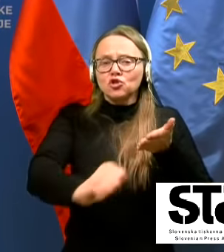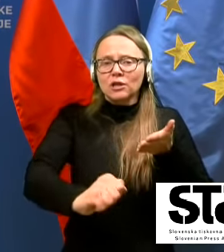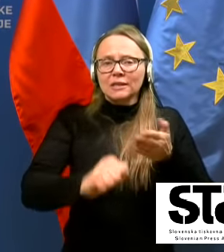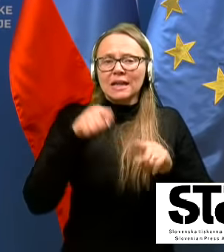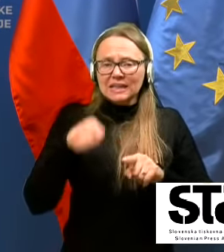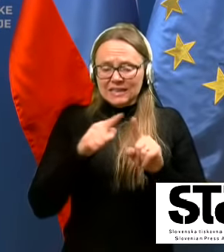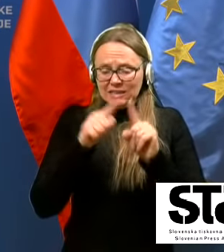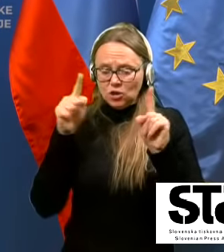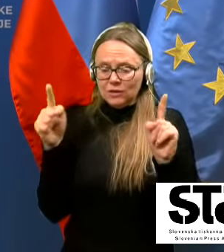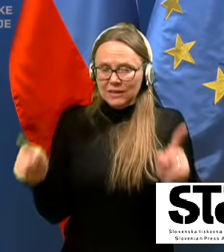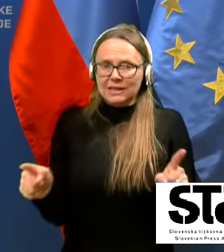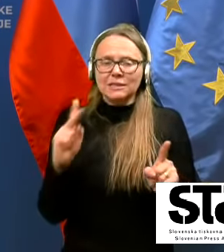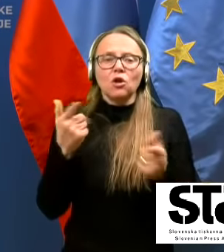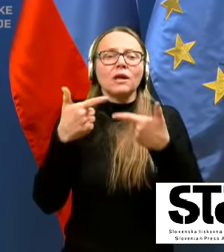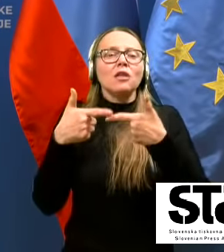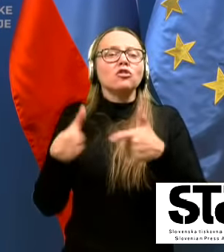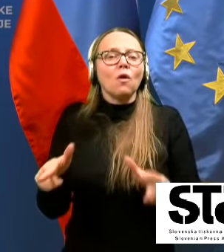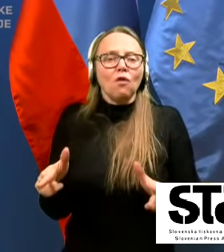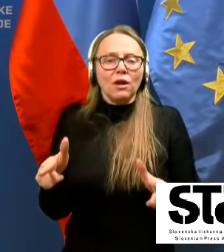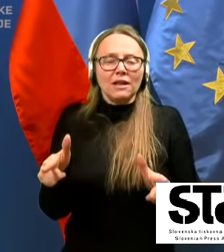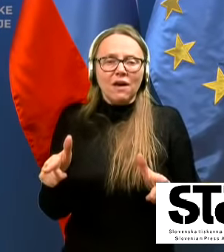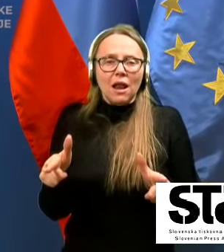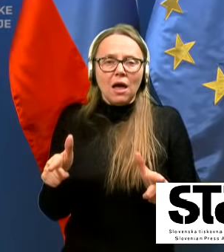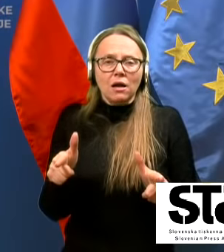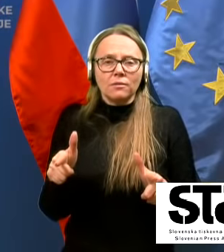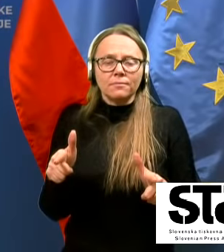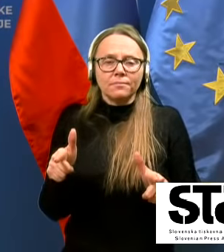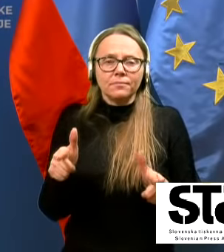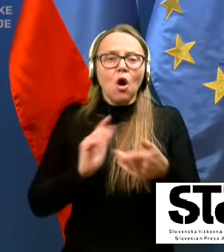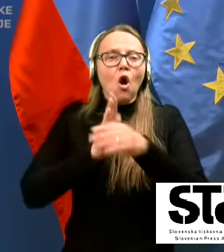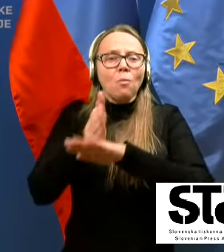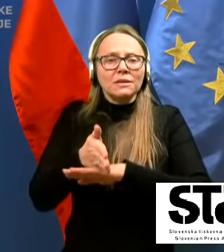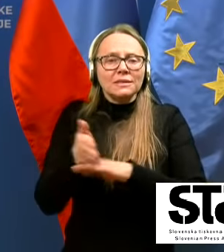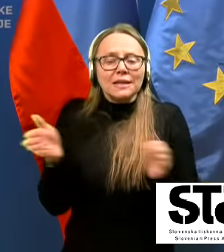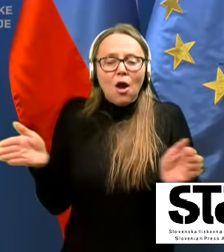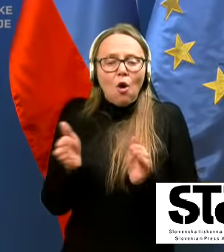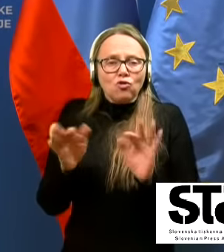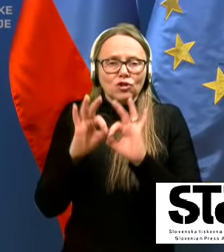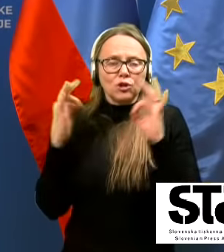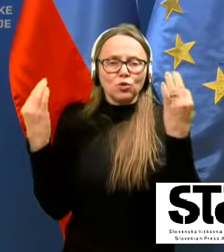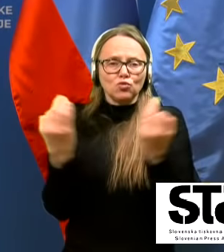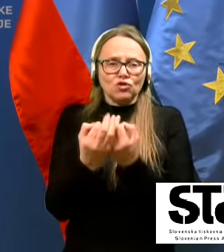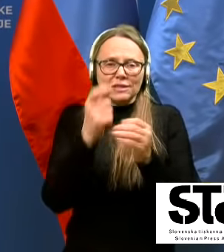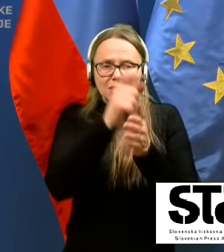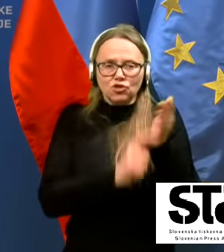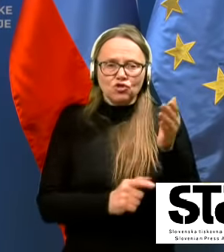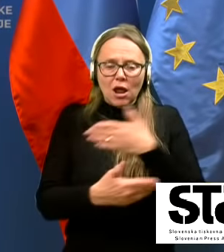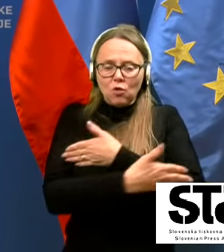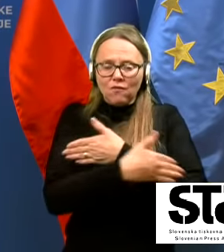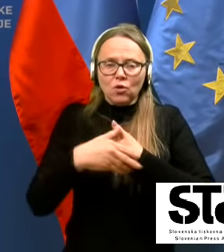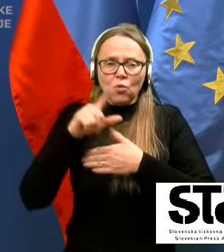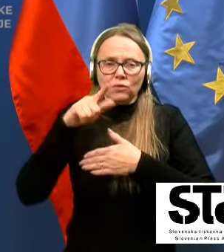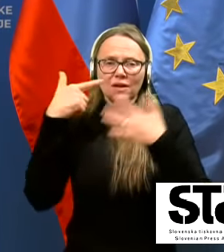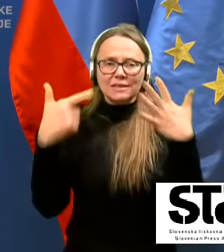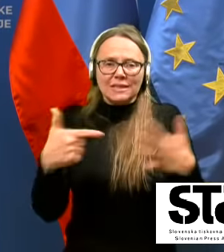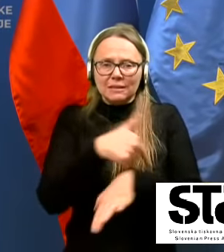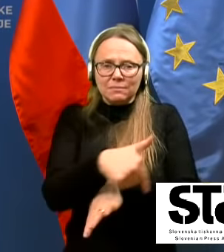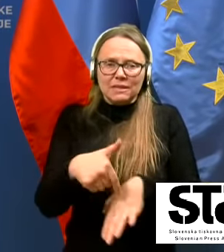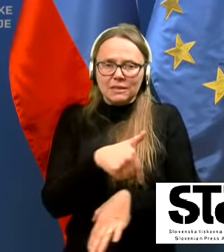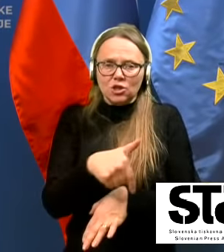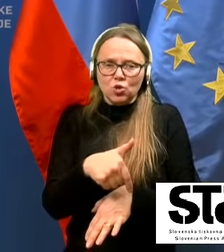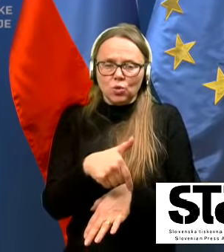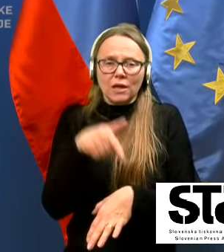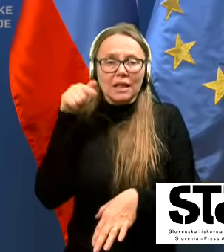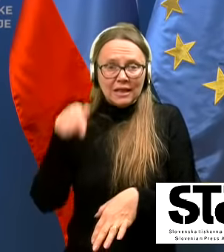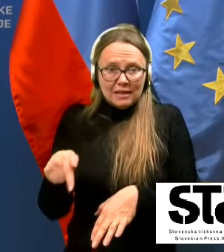dikcijo, ki je dovoljevala obiske ožih druzinskih članov v roku 72. ur. Torej,